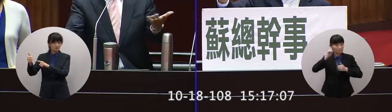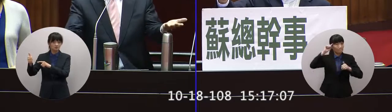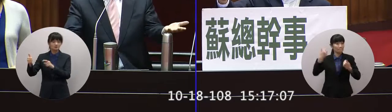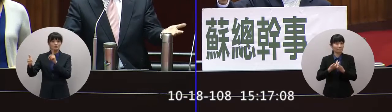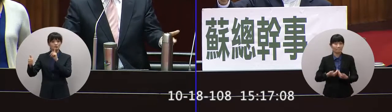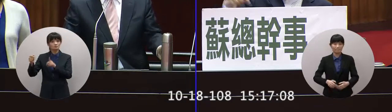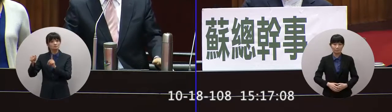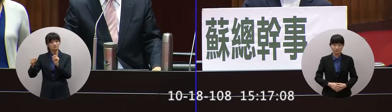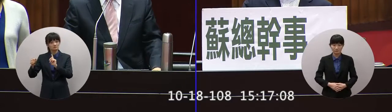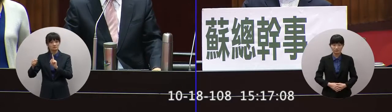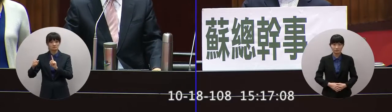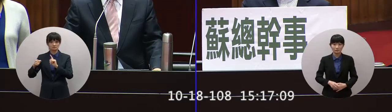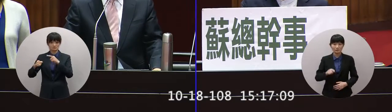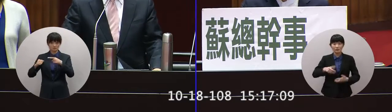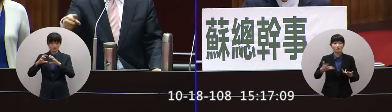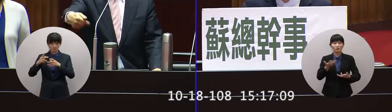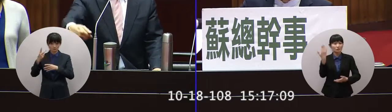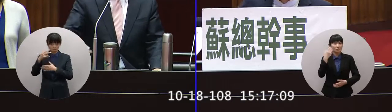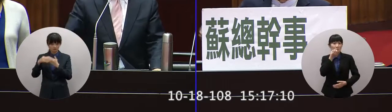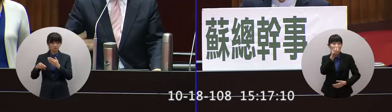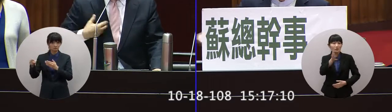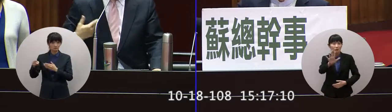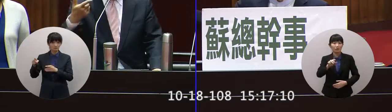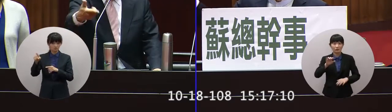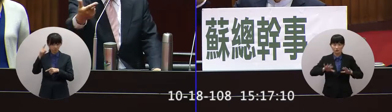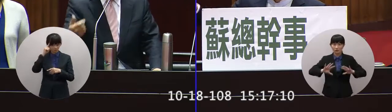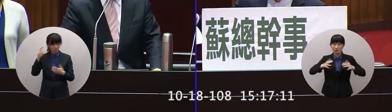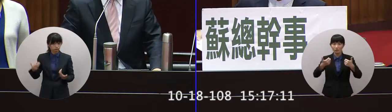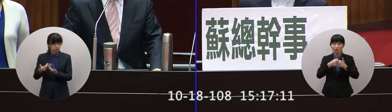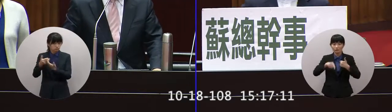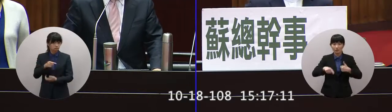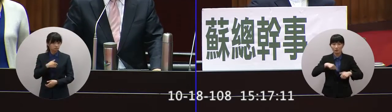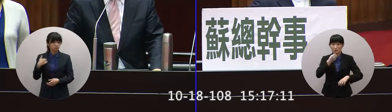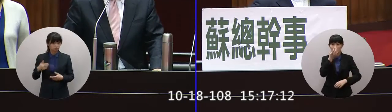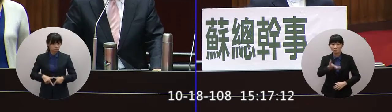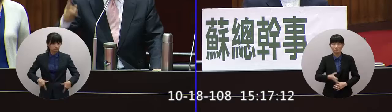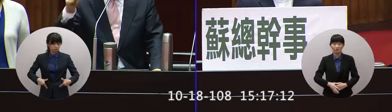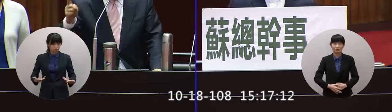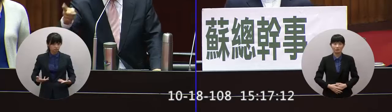你有什麼時候講我這個時候講啊我會電腦欸我們講你才會講